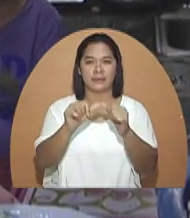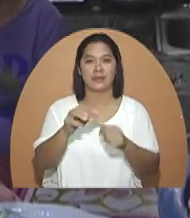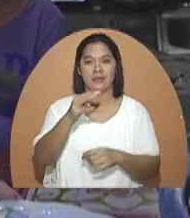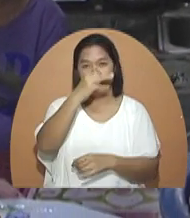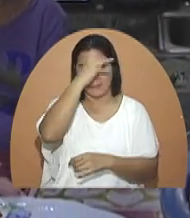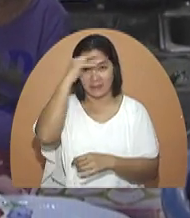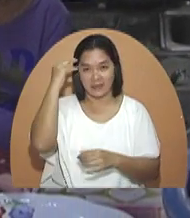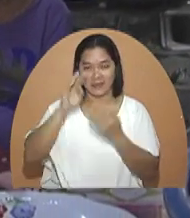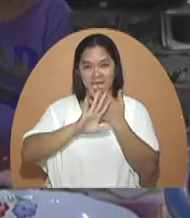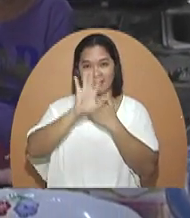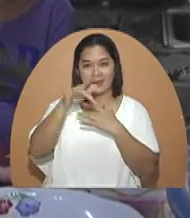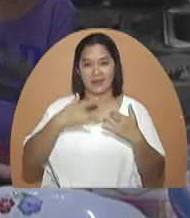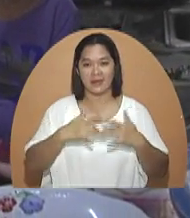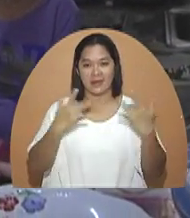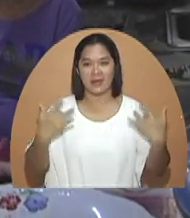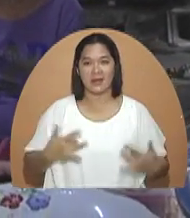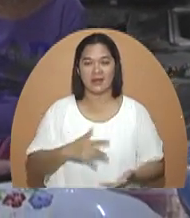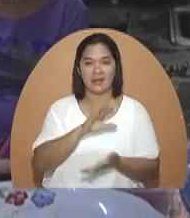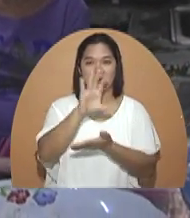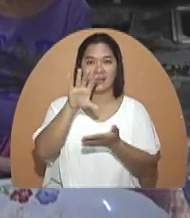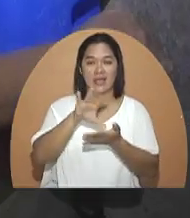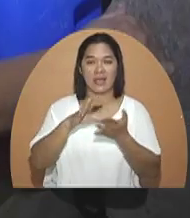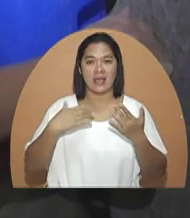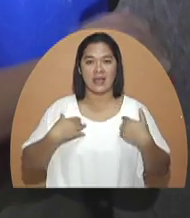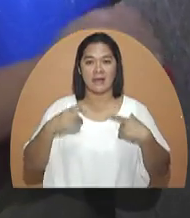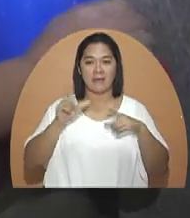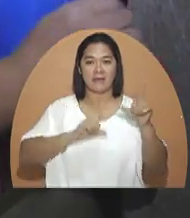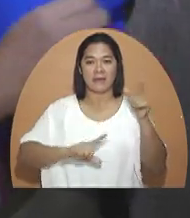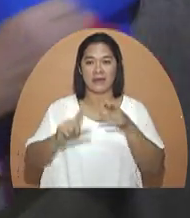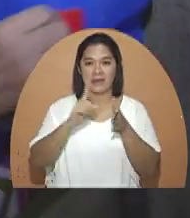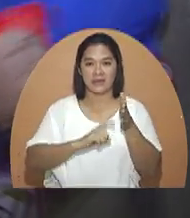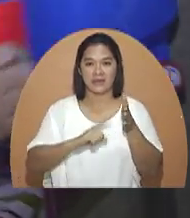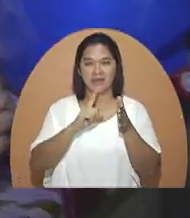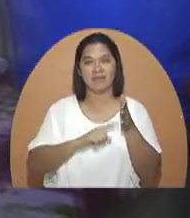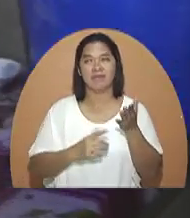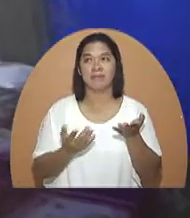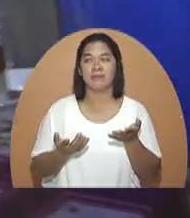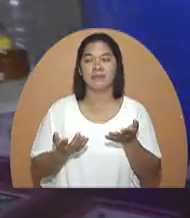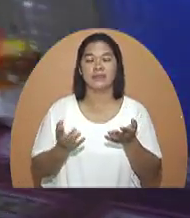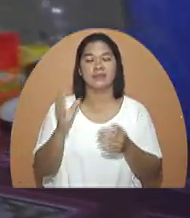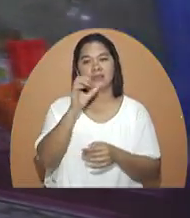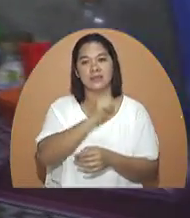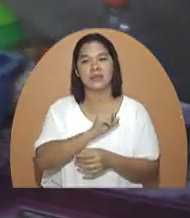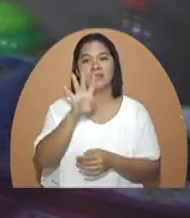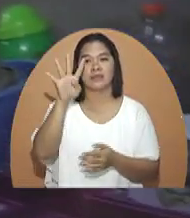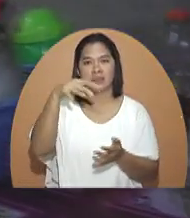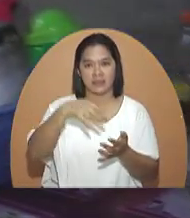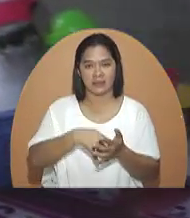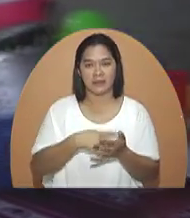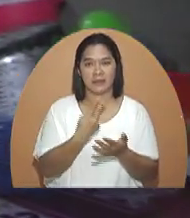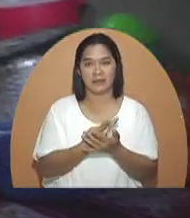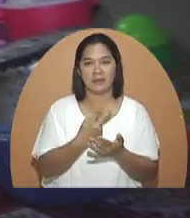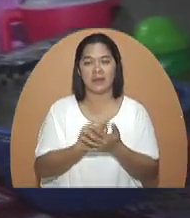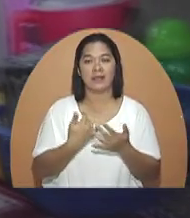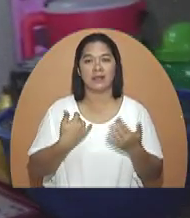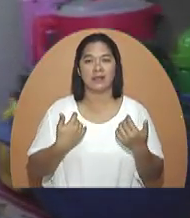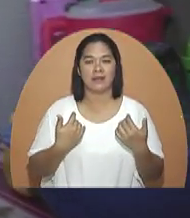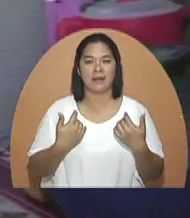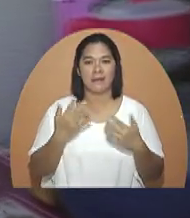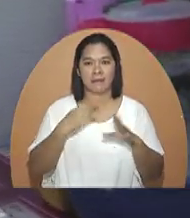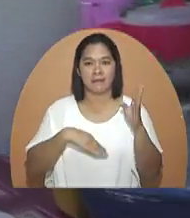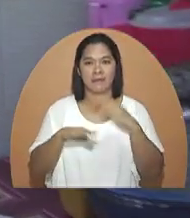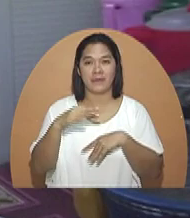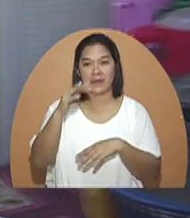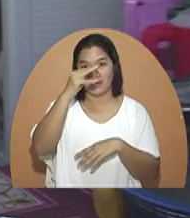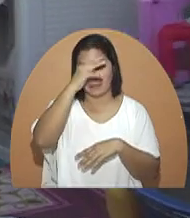sa March, pabalik ako ng Heart Center, may laboratory nga kulang-kulang 4,000. Yun ang problema ko ngayon, ma'am.